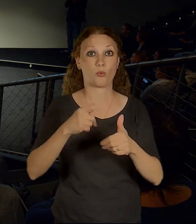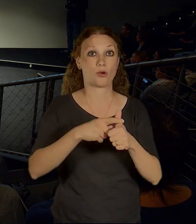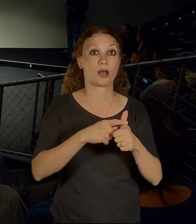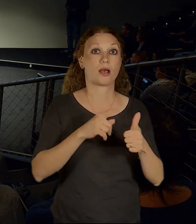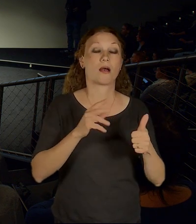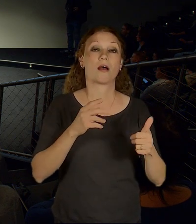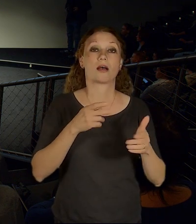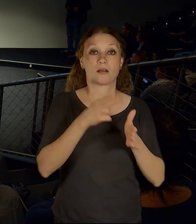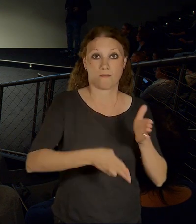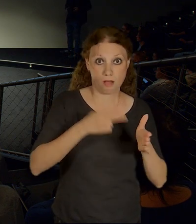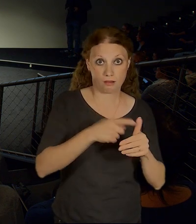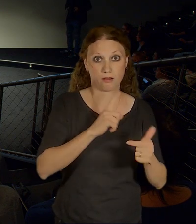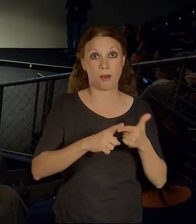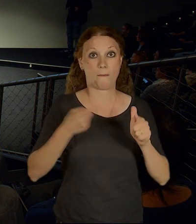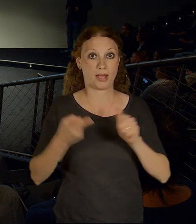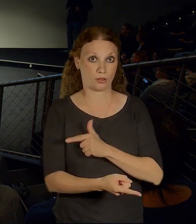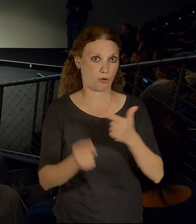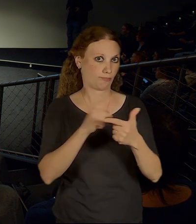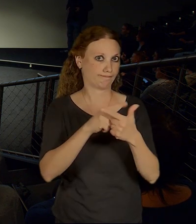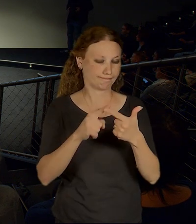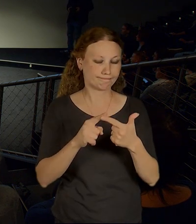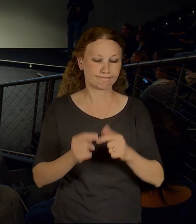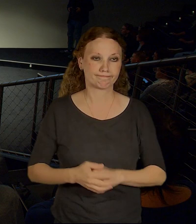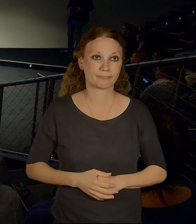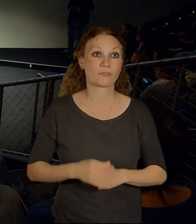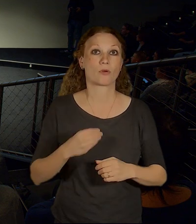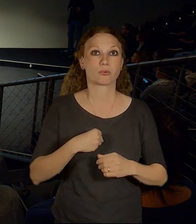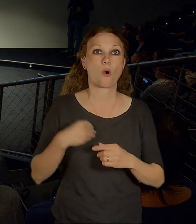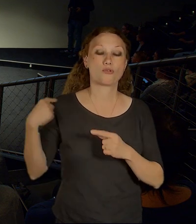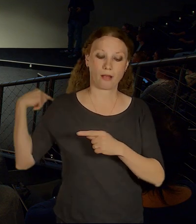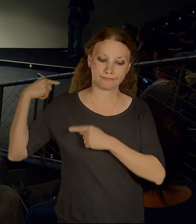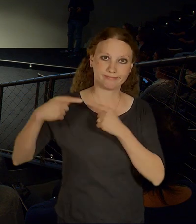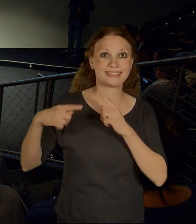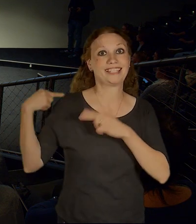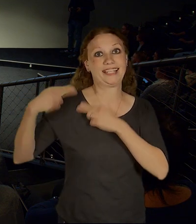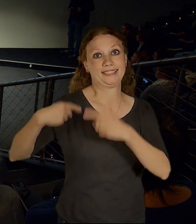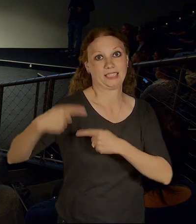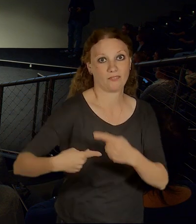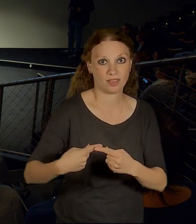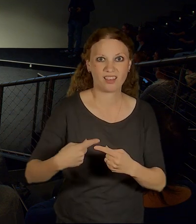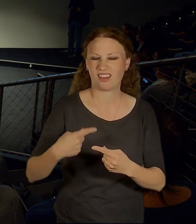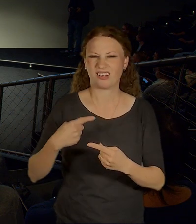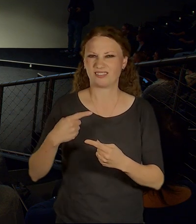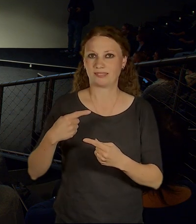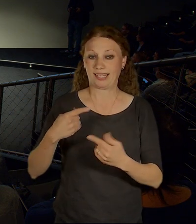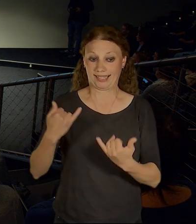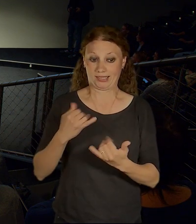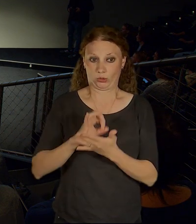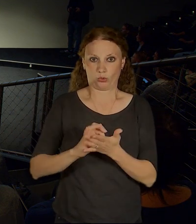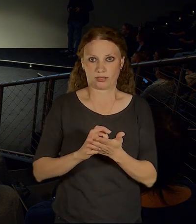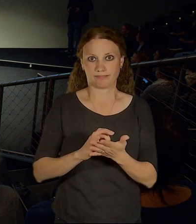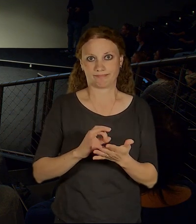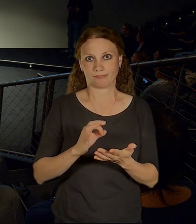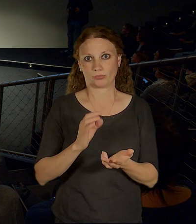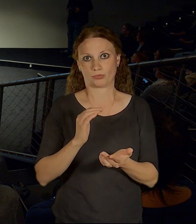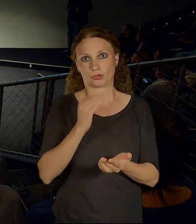A bohužel situace, kterou jsme zdědili, tak nám vlastně velmi nepomáhá. A to z toho důvodu, že